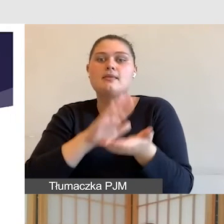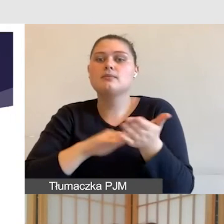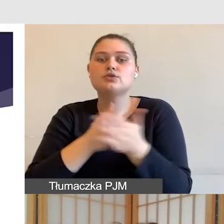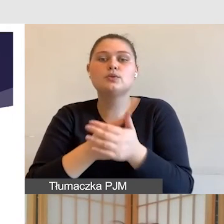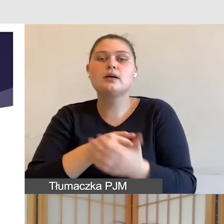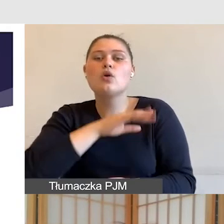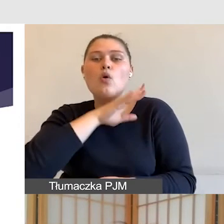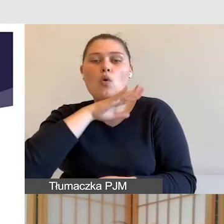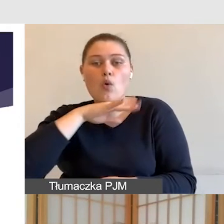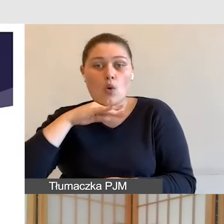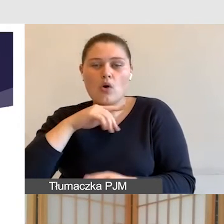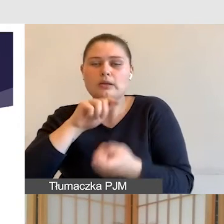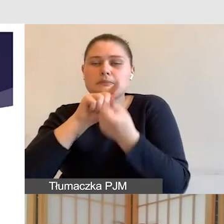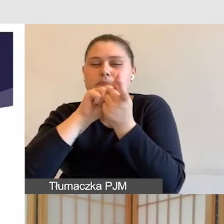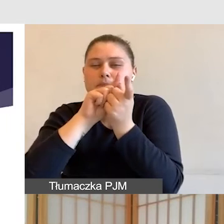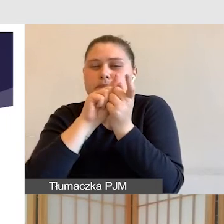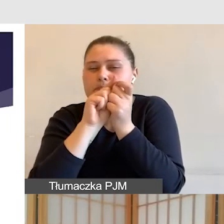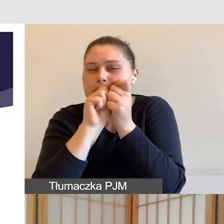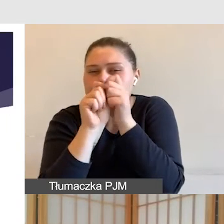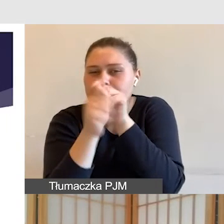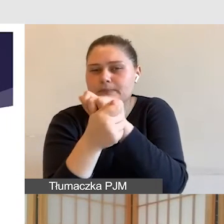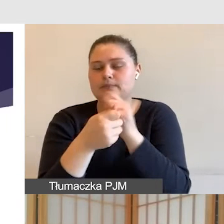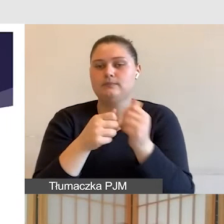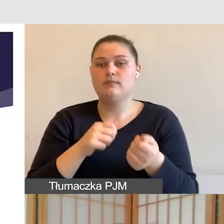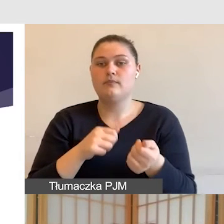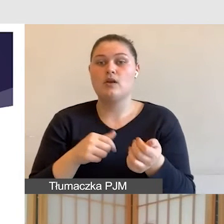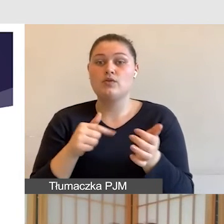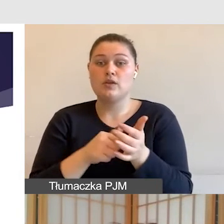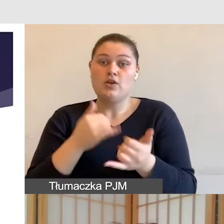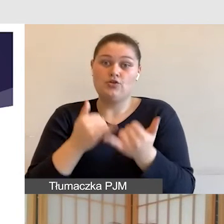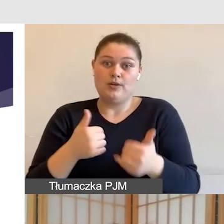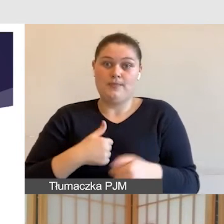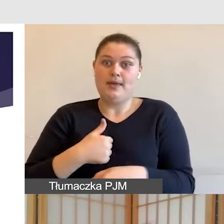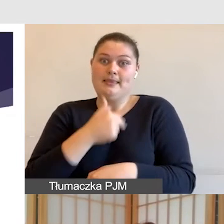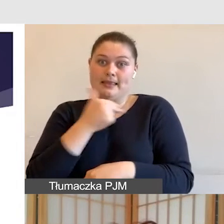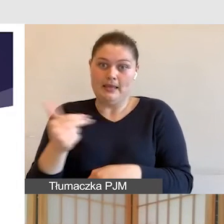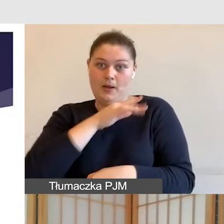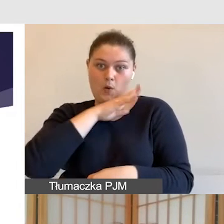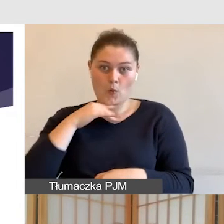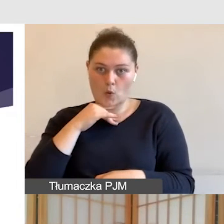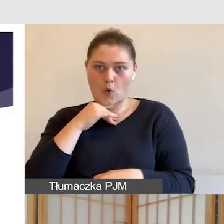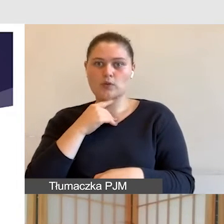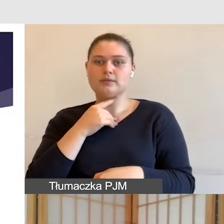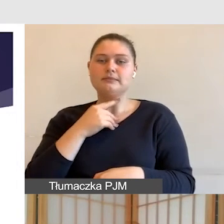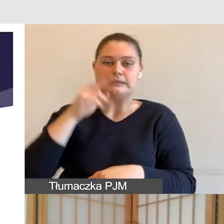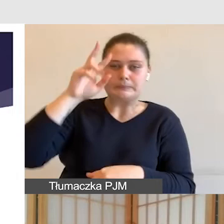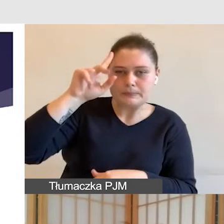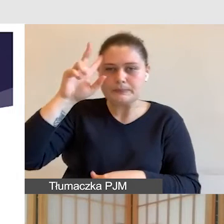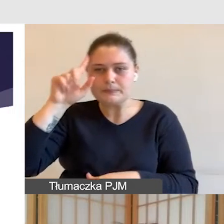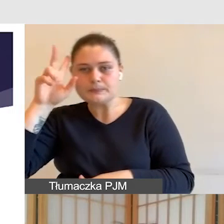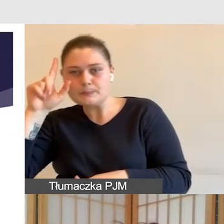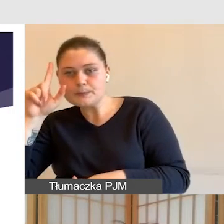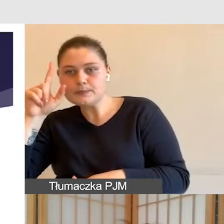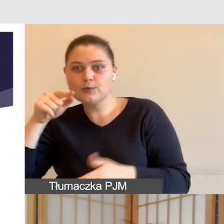chcielibyśmy poruszyć informacje na temat braku umiejętności rozróżniania kolorów, no to wtedy, jeżeli rzutnik nie będzie